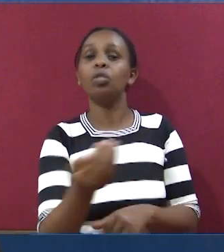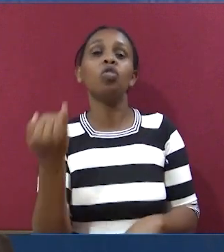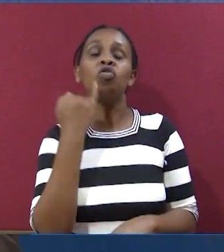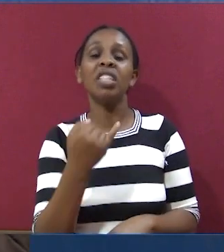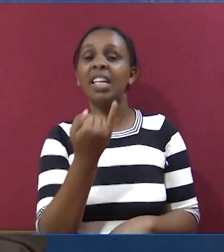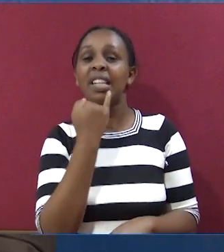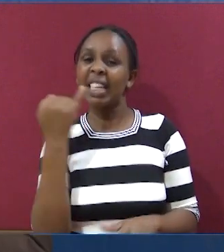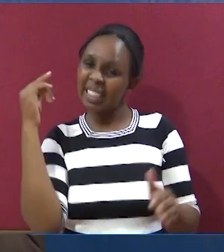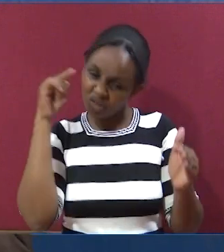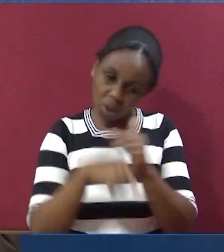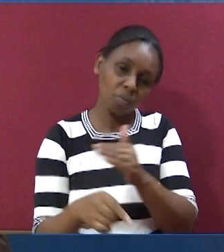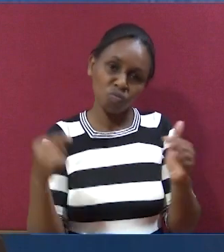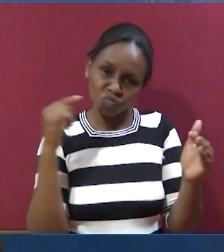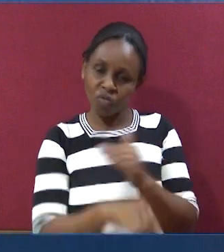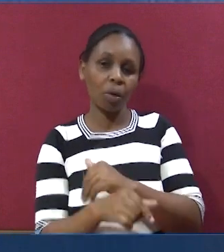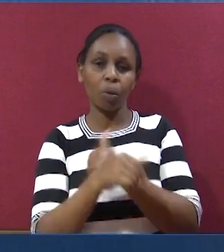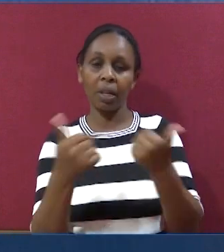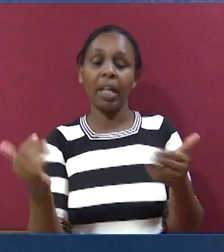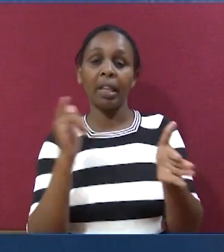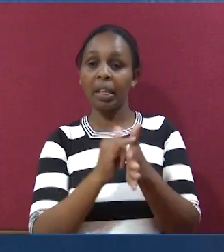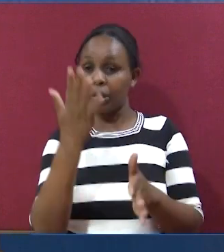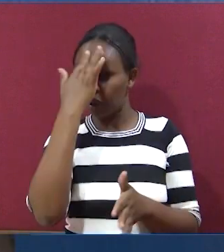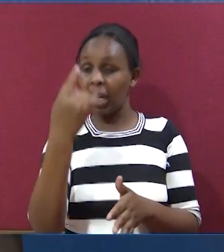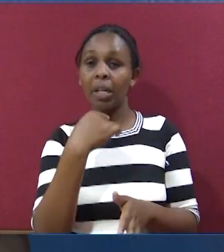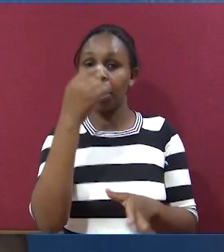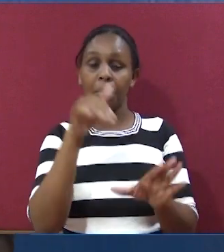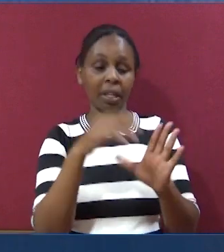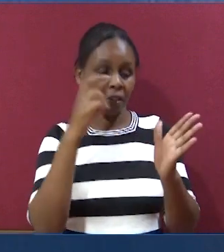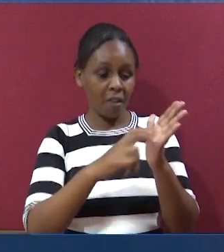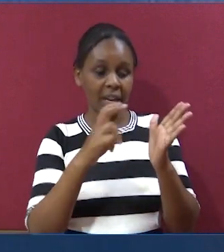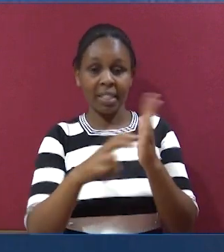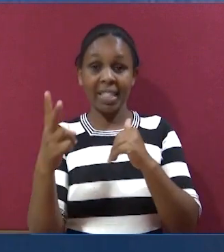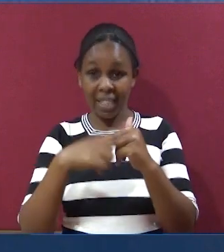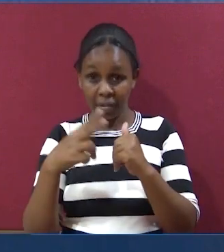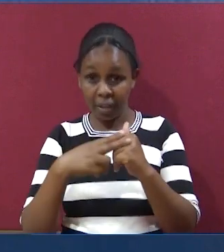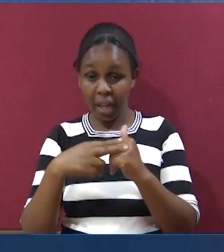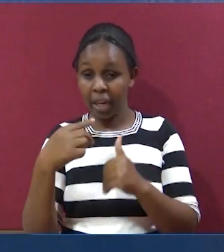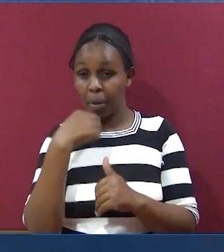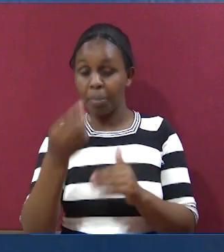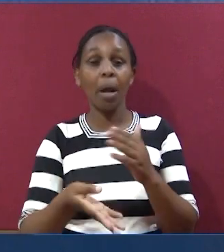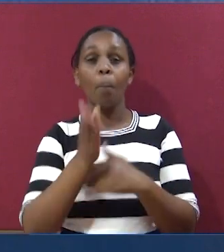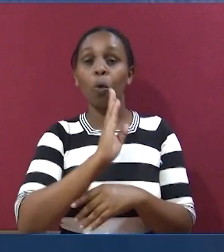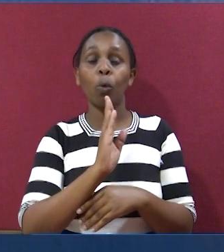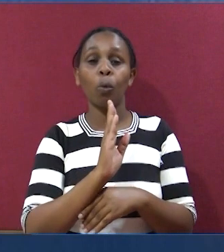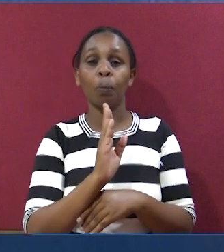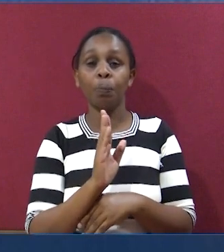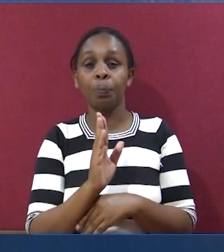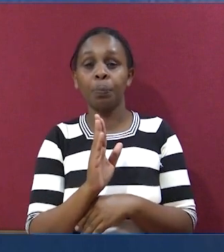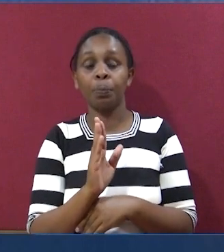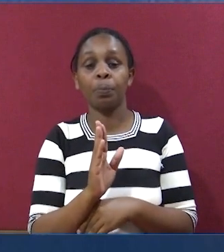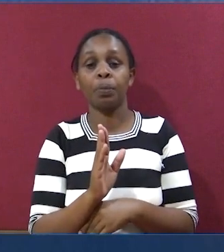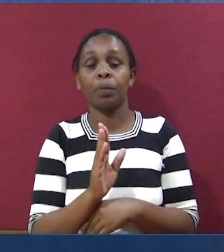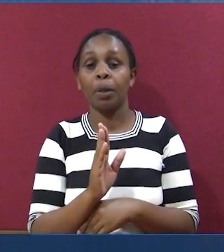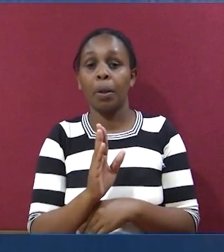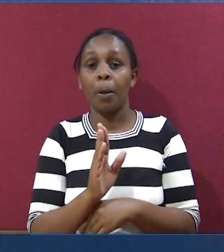Aungane na yeye, kwa undani, kabisa, kabisa. Na nyo sababu, anamuambia katika mustari wa saba. Anamuambia hivi mungu.